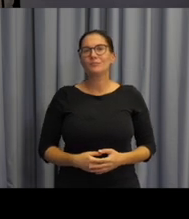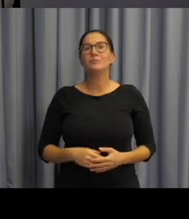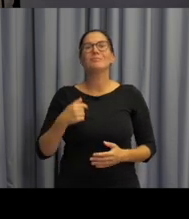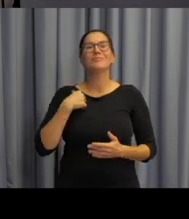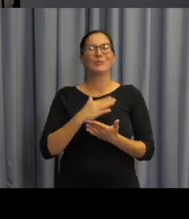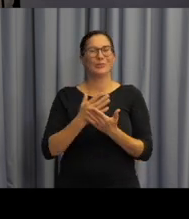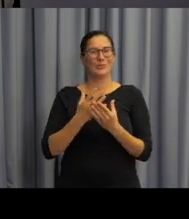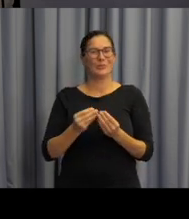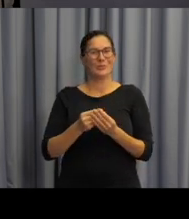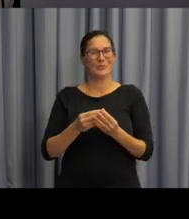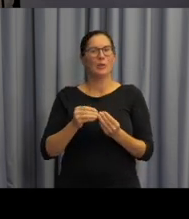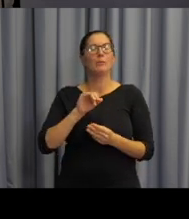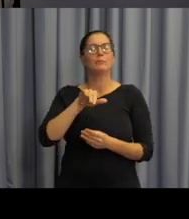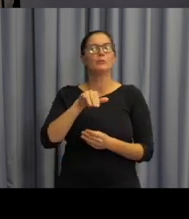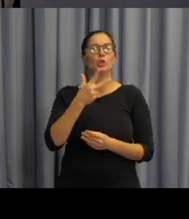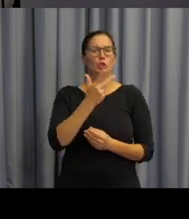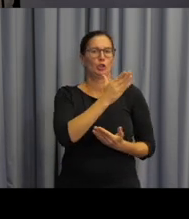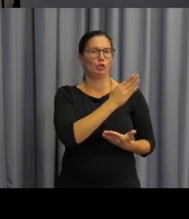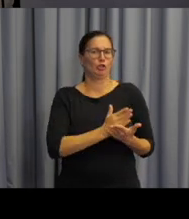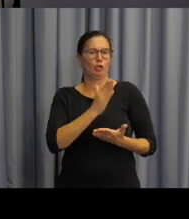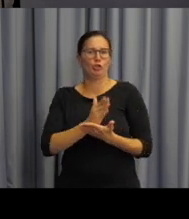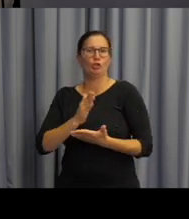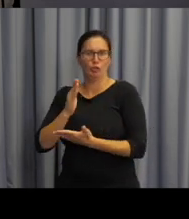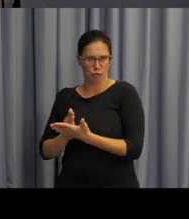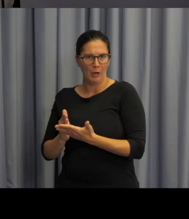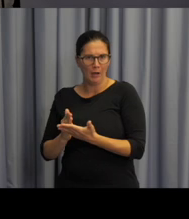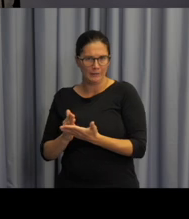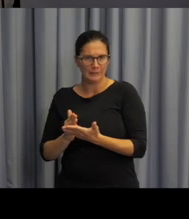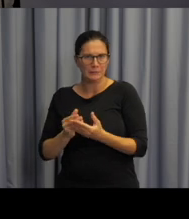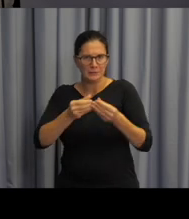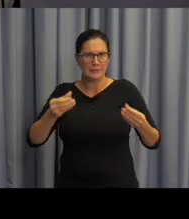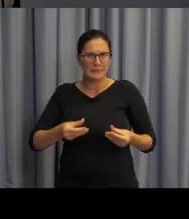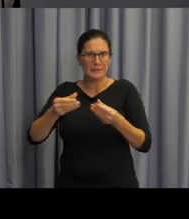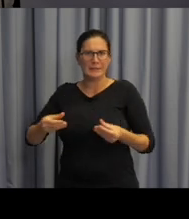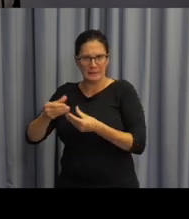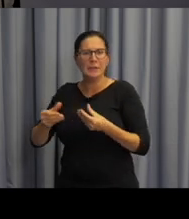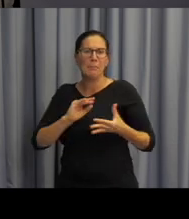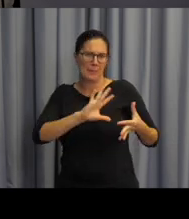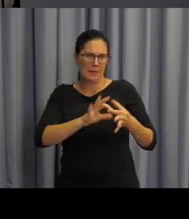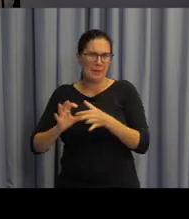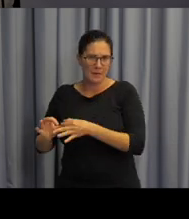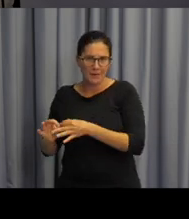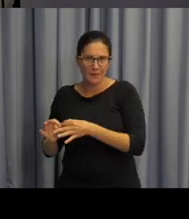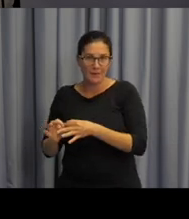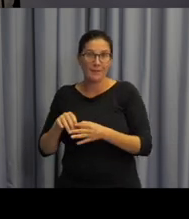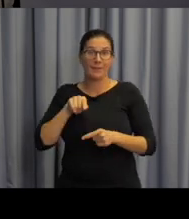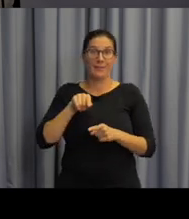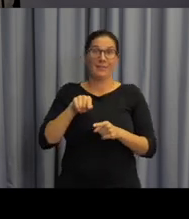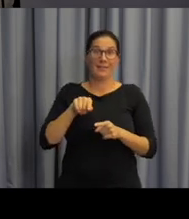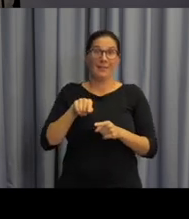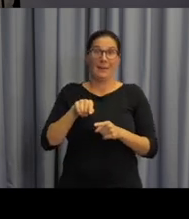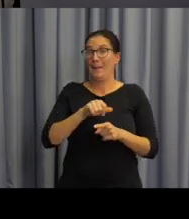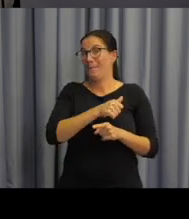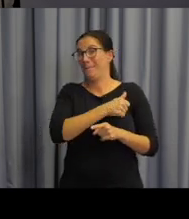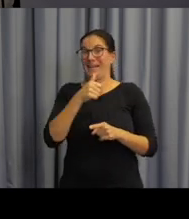Mluvila jsem o tom, že se jedná o soubor tří vzájemně provázaných a integrovaných materiálů. Toto je